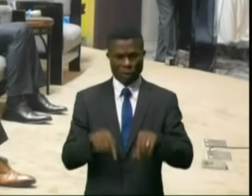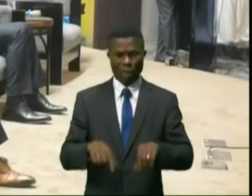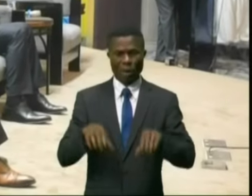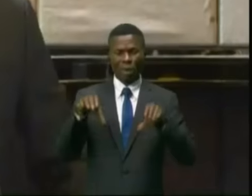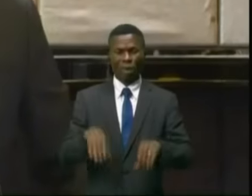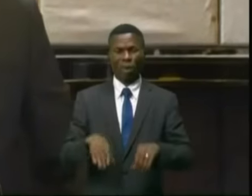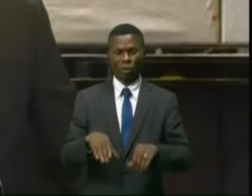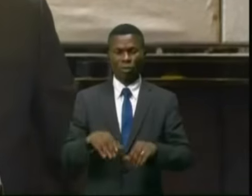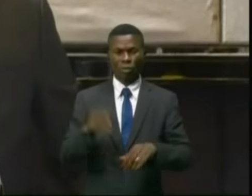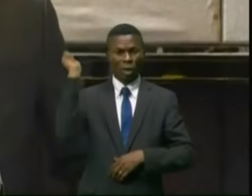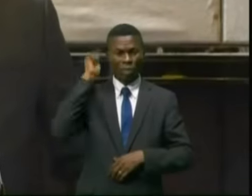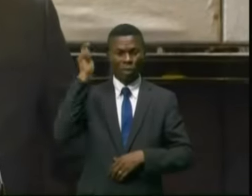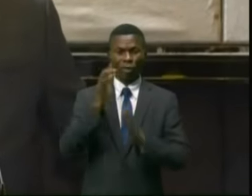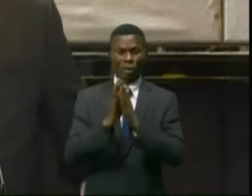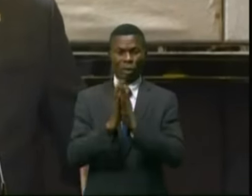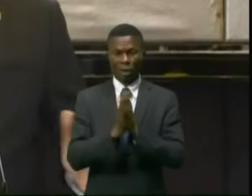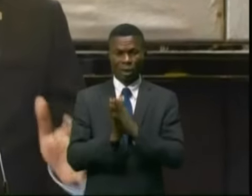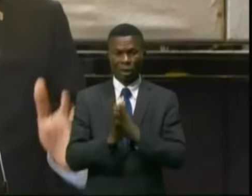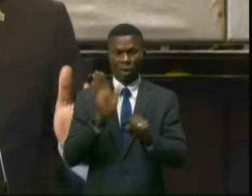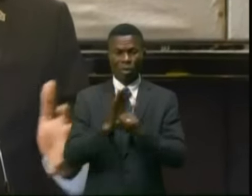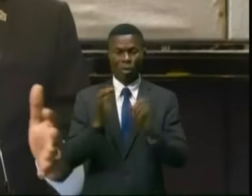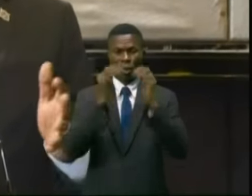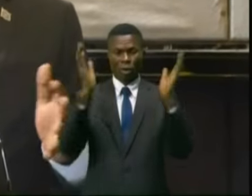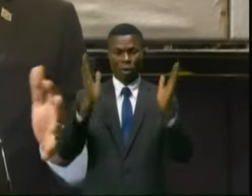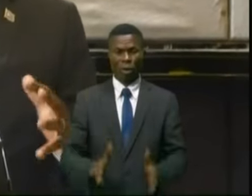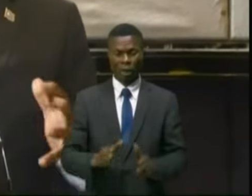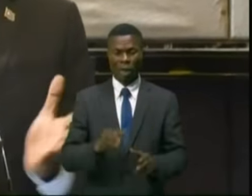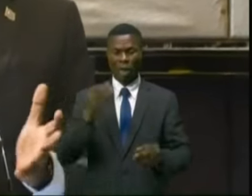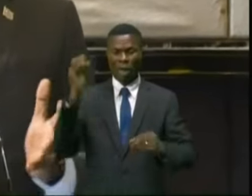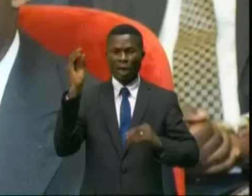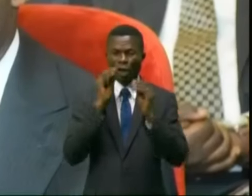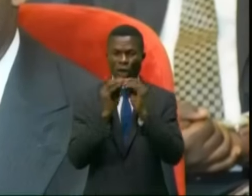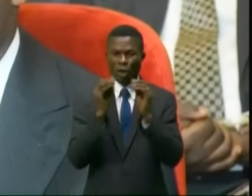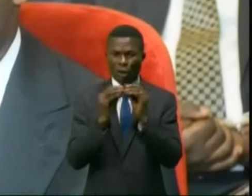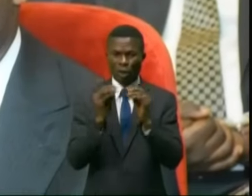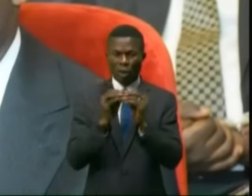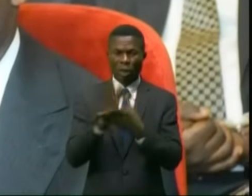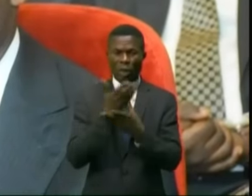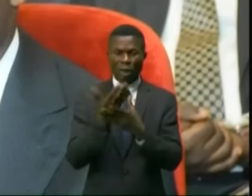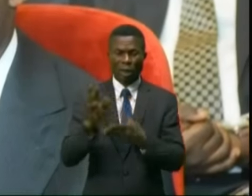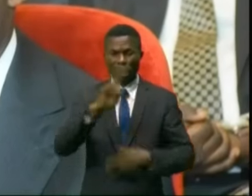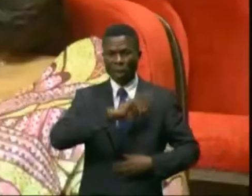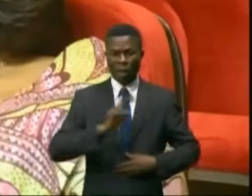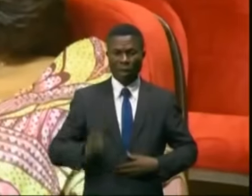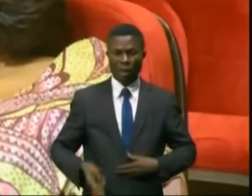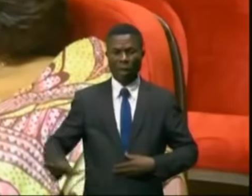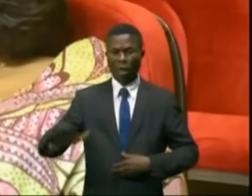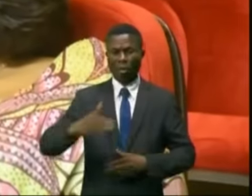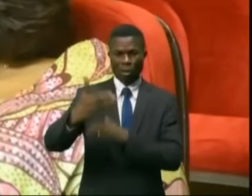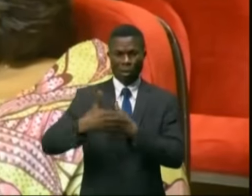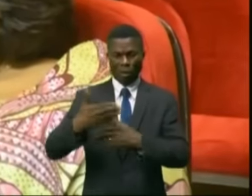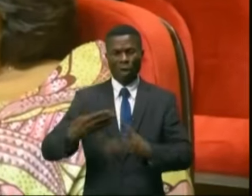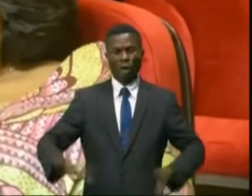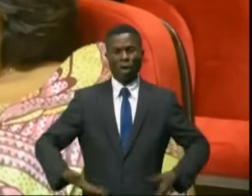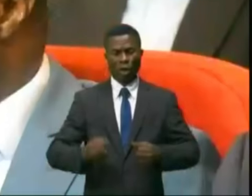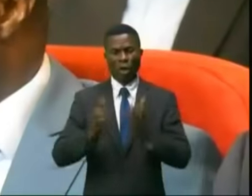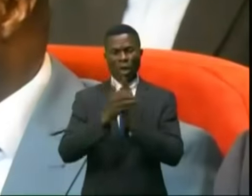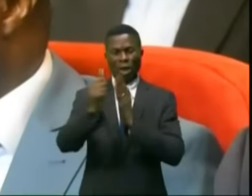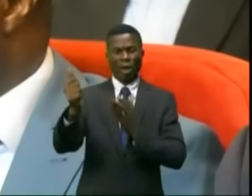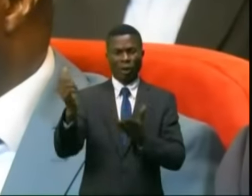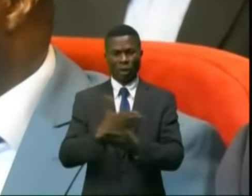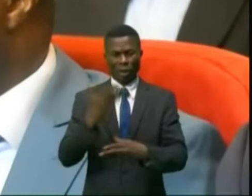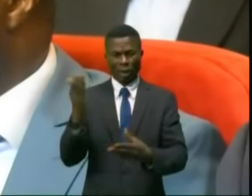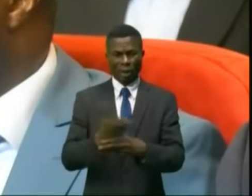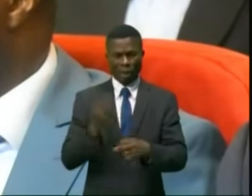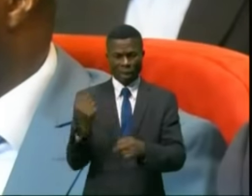Vittel Kamere, plusieurs fois pacificateur dans des négociations entre les RDC et ses voisins, a salué la qualité du travail